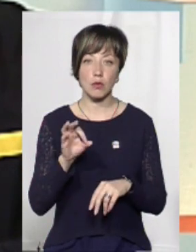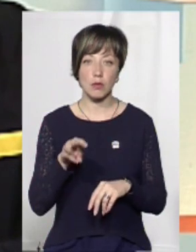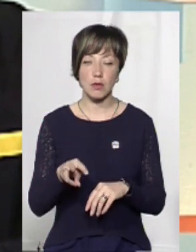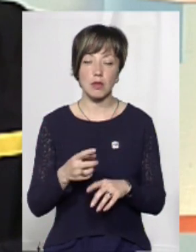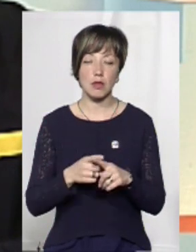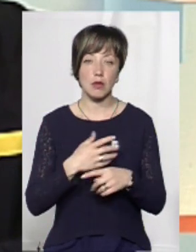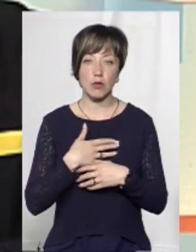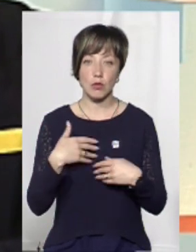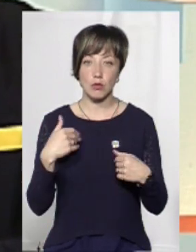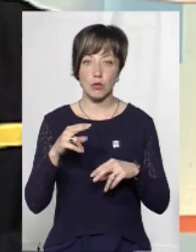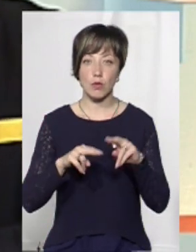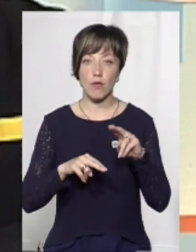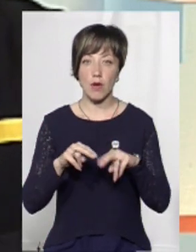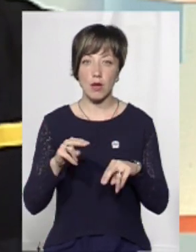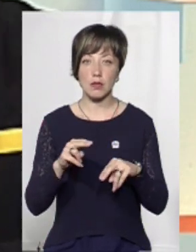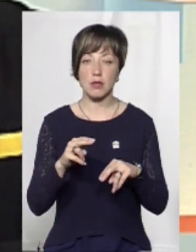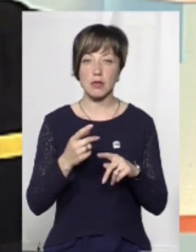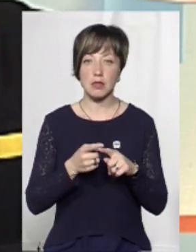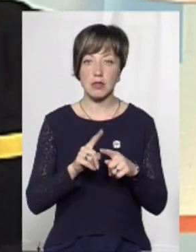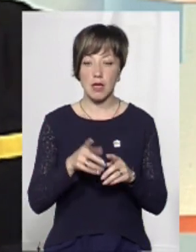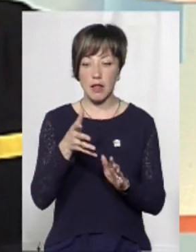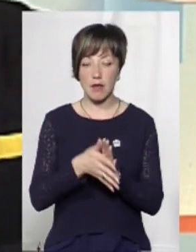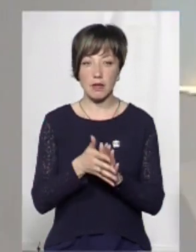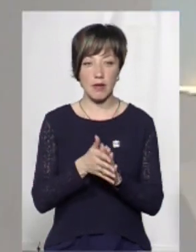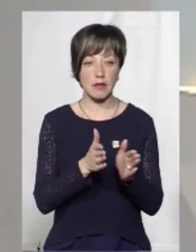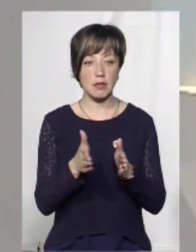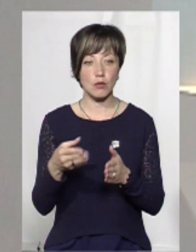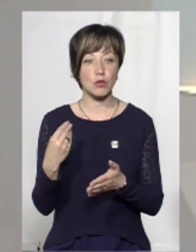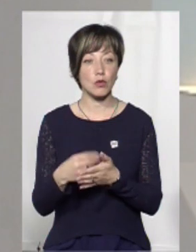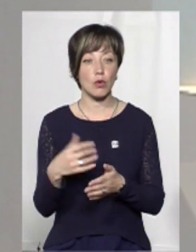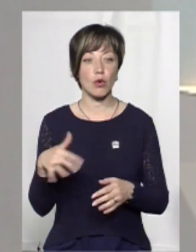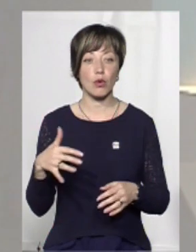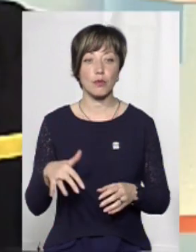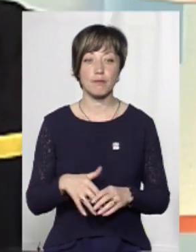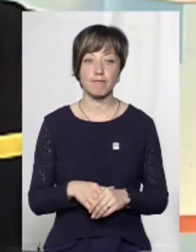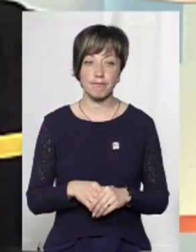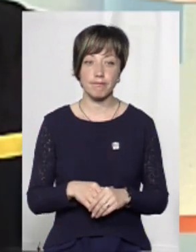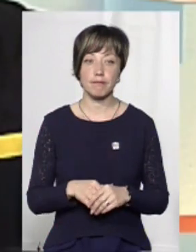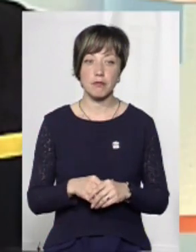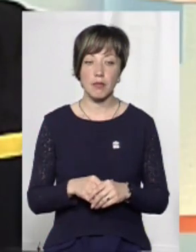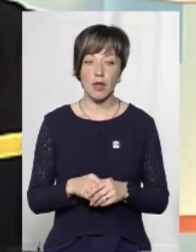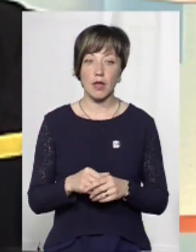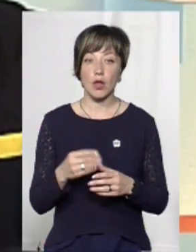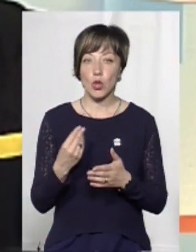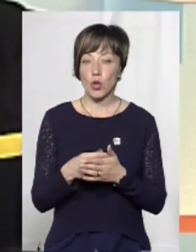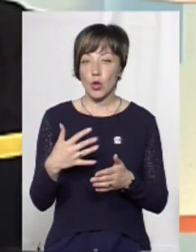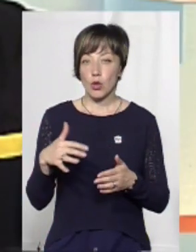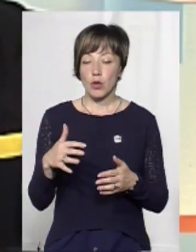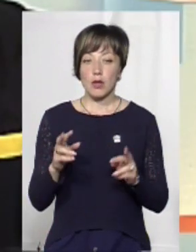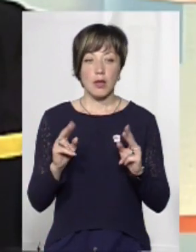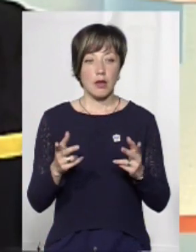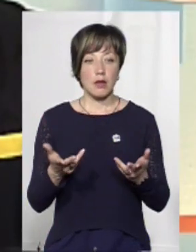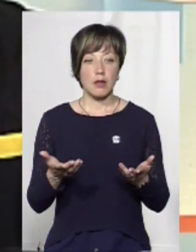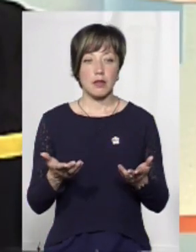забудовники не хочуть будувати ливневих систем. А чому? Дорого? Дорого, і вони якимось чином